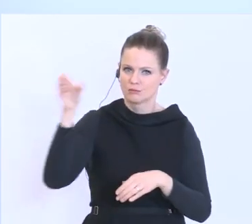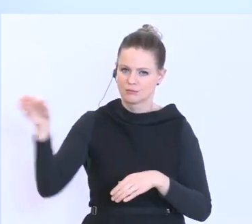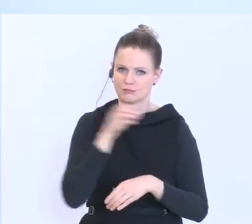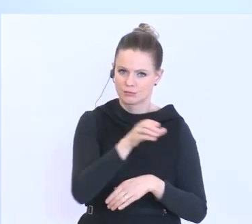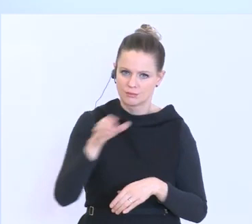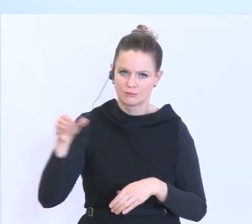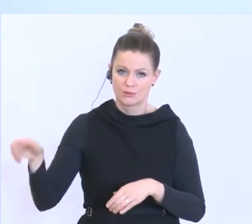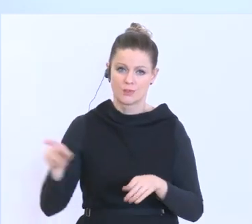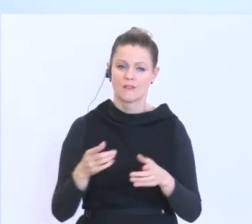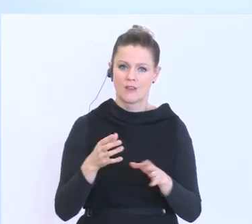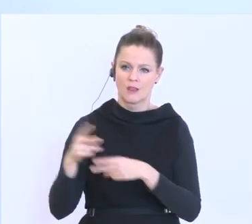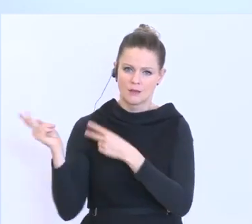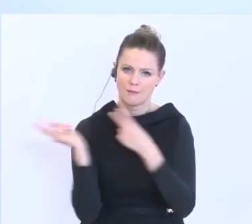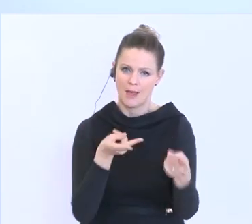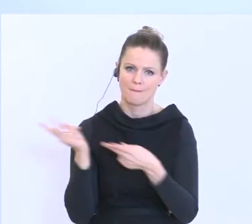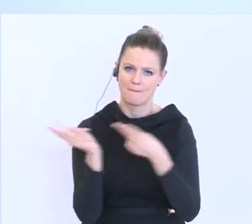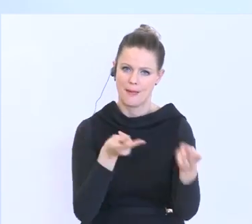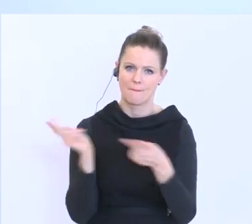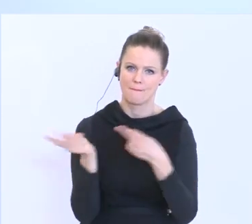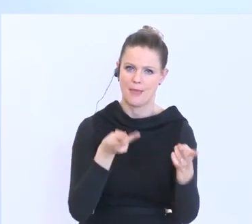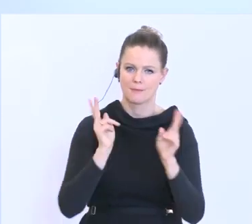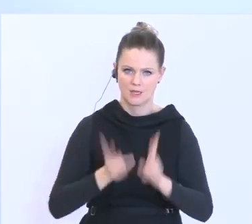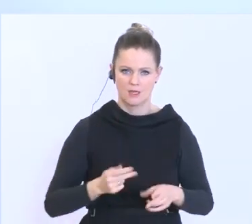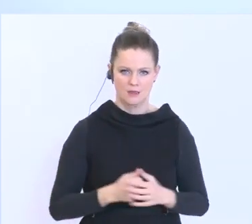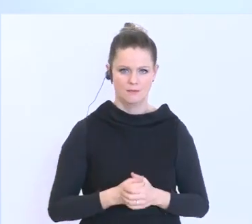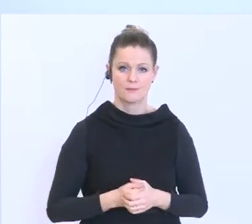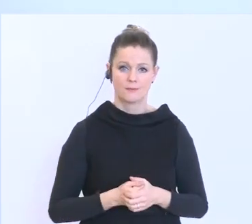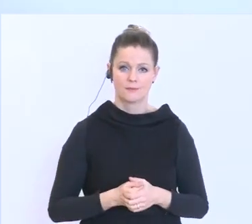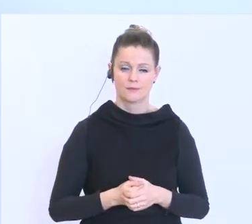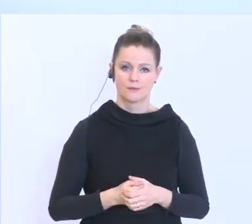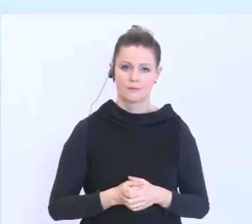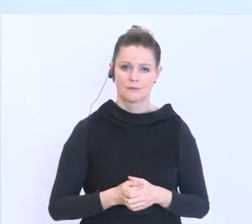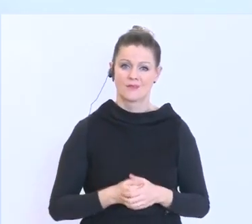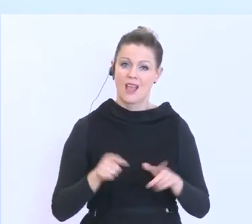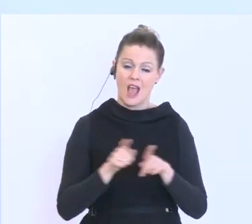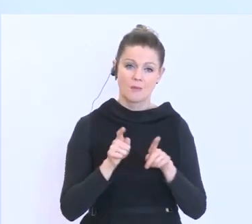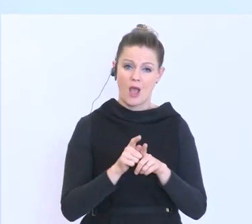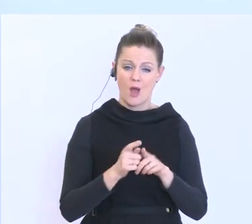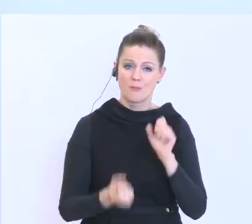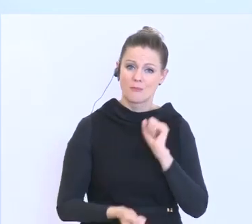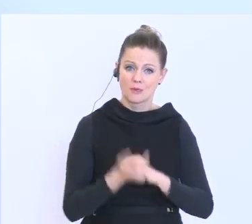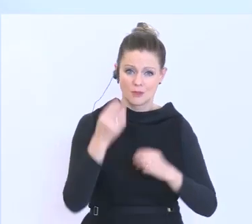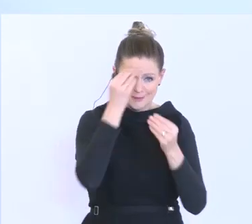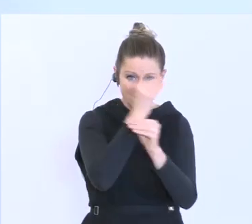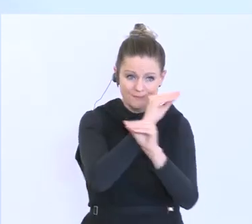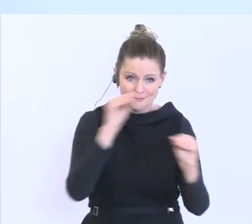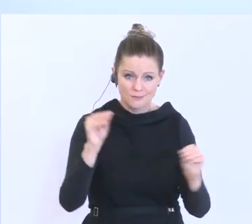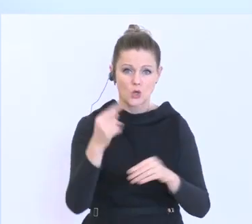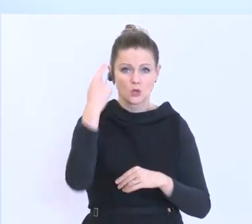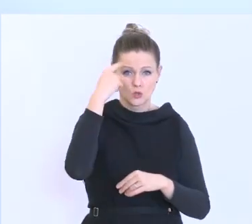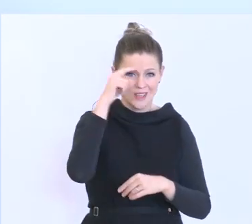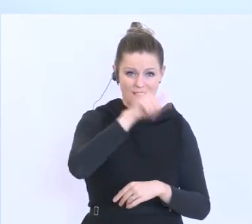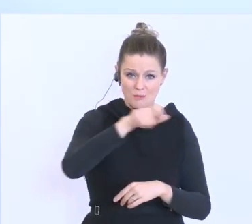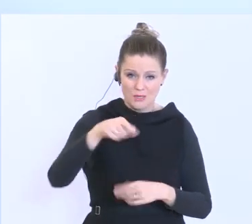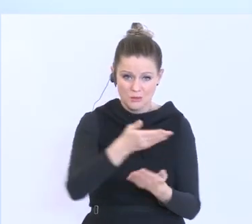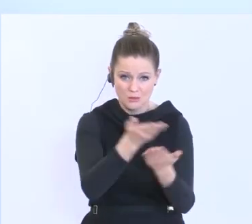auch für Nachschub zu sorgen. Wir wenden uns aber vor allem auch an Studentinnen und Studenten, jetzt eben